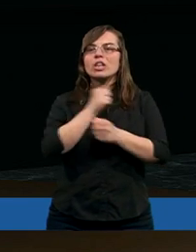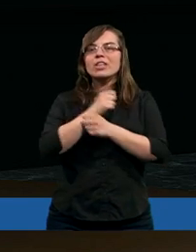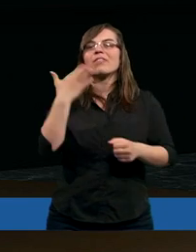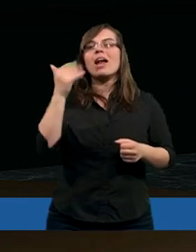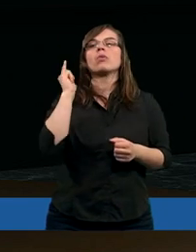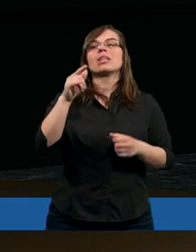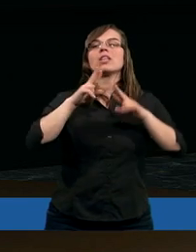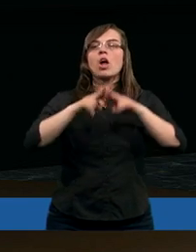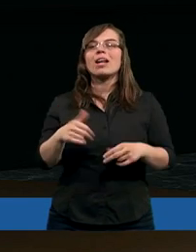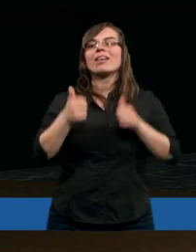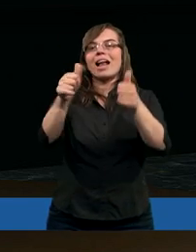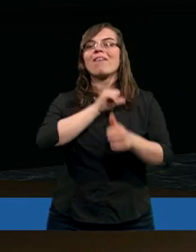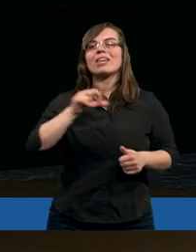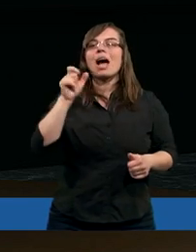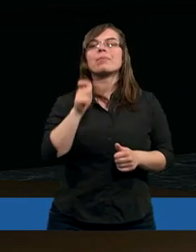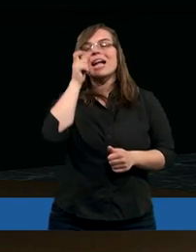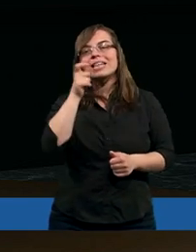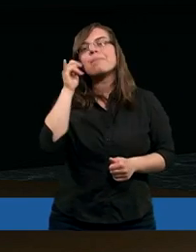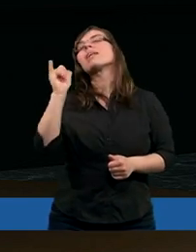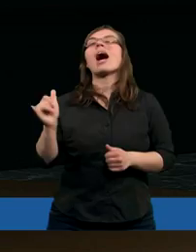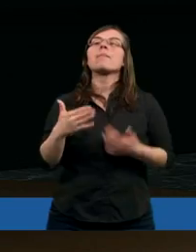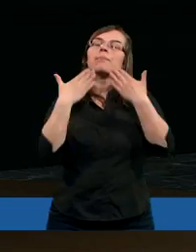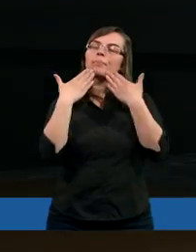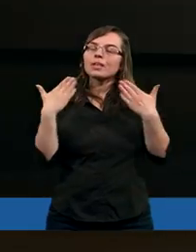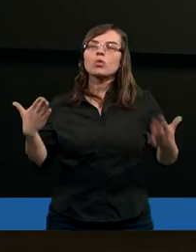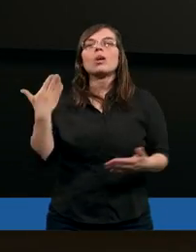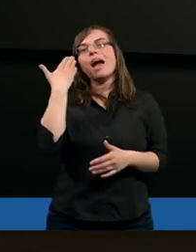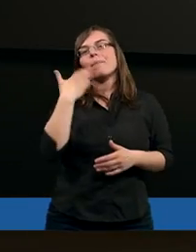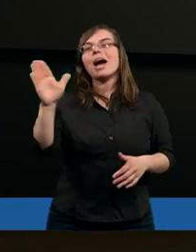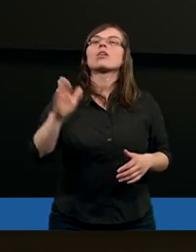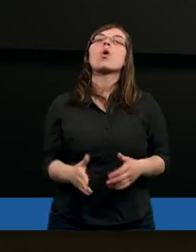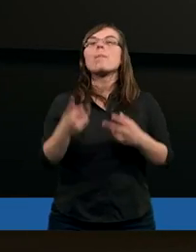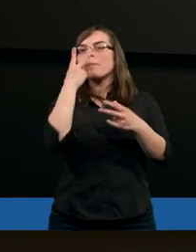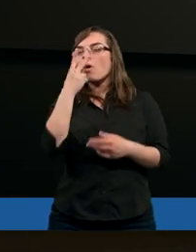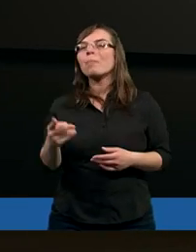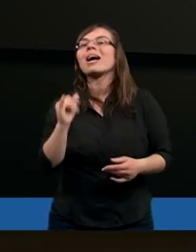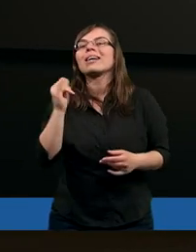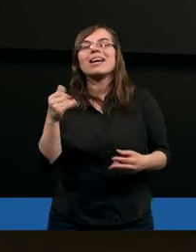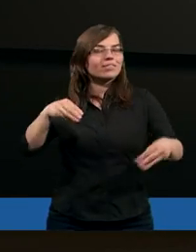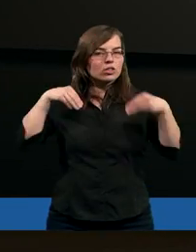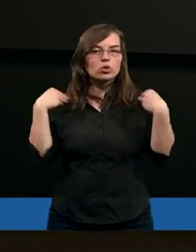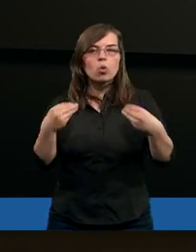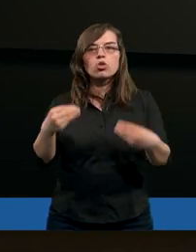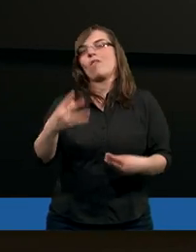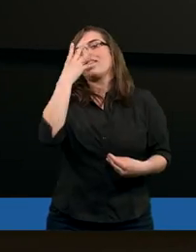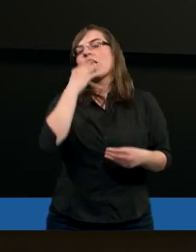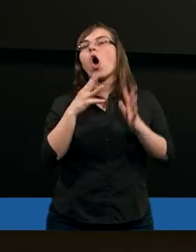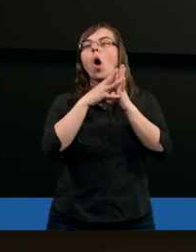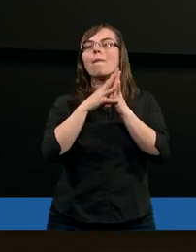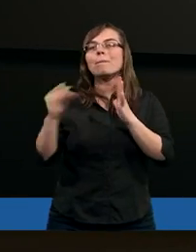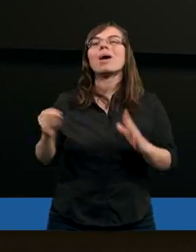i wstawił się za przestępcami. Dziękuję bardzo. Popatrzmy, jaki cudowny